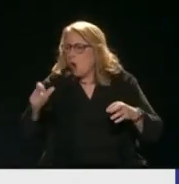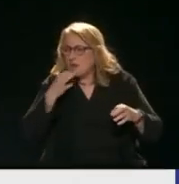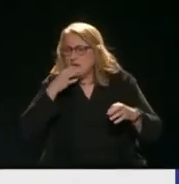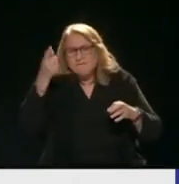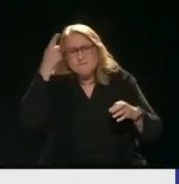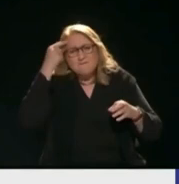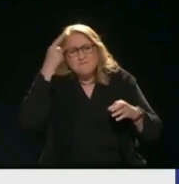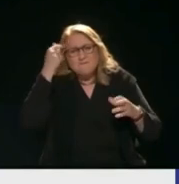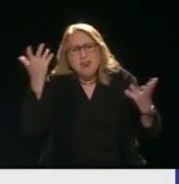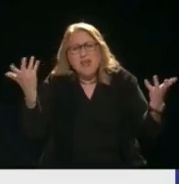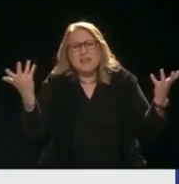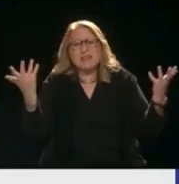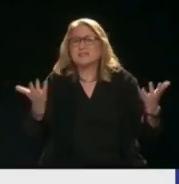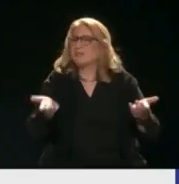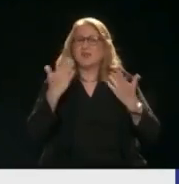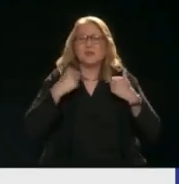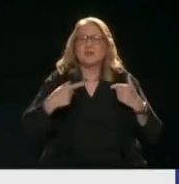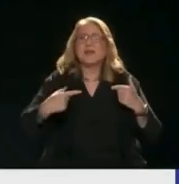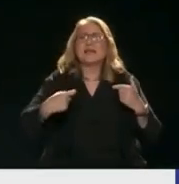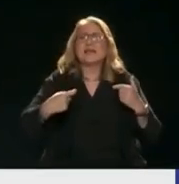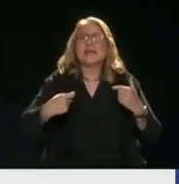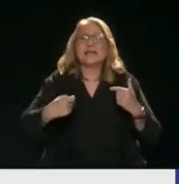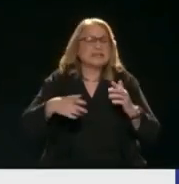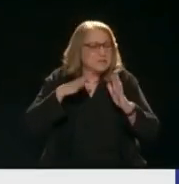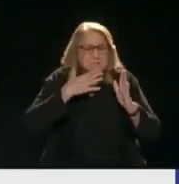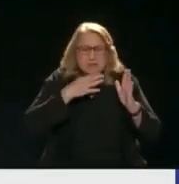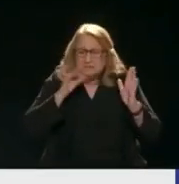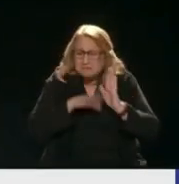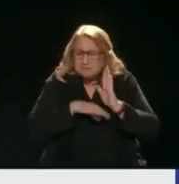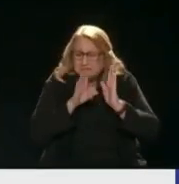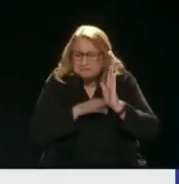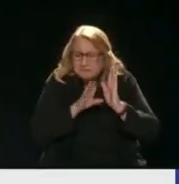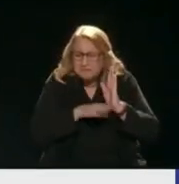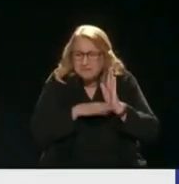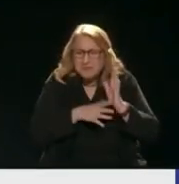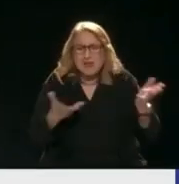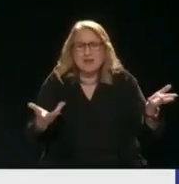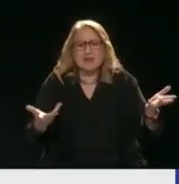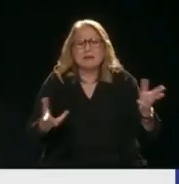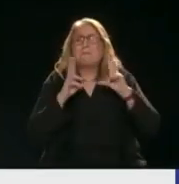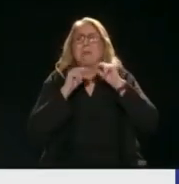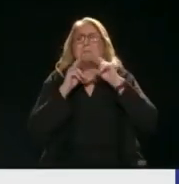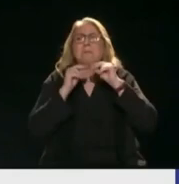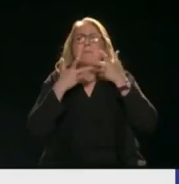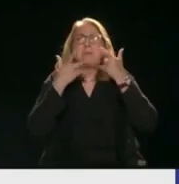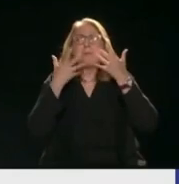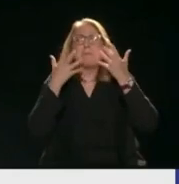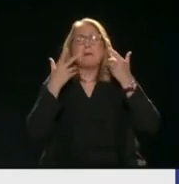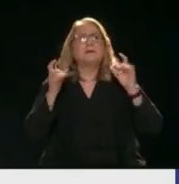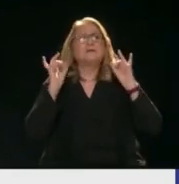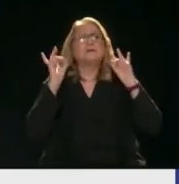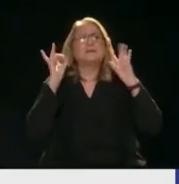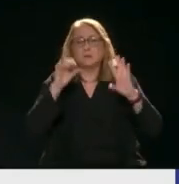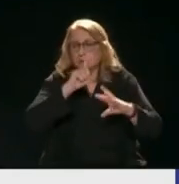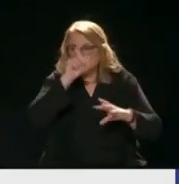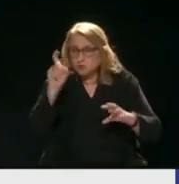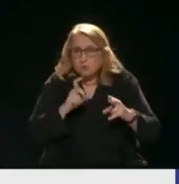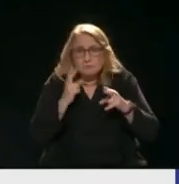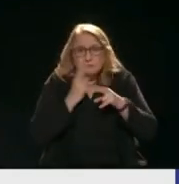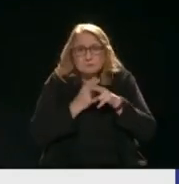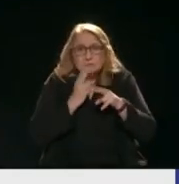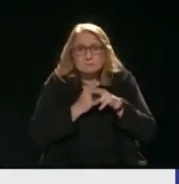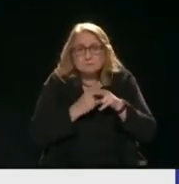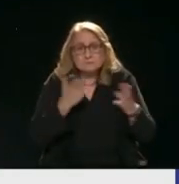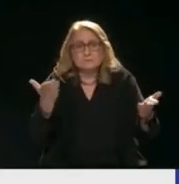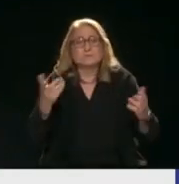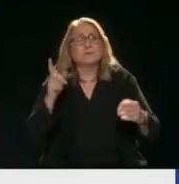κίνητρα υπάρχουν είναι ποταπά Και να συζητάμε να λύσουμε πολιτικά θέματα Και θέματα διαβίωσης ή κοινωνίας Πραγματικά με ξεπερνάει Ας δούμε στη βάση